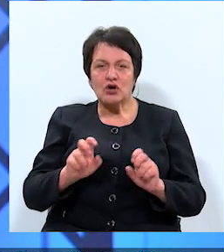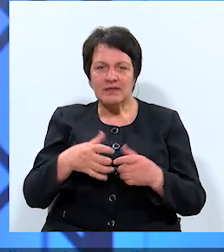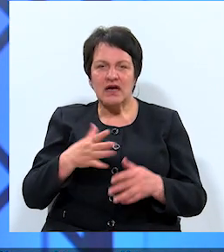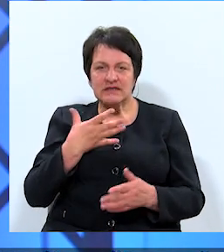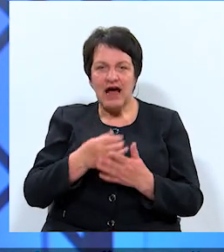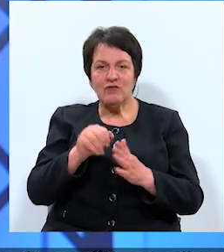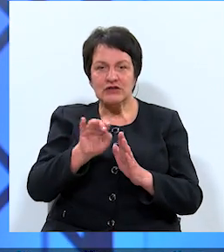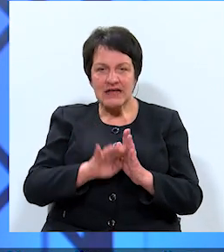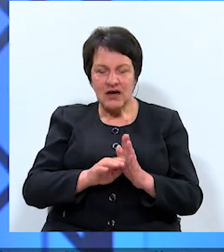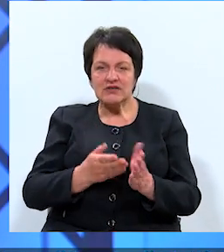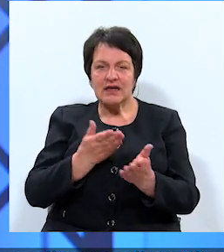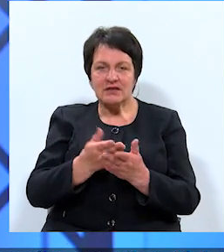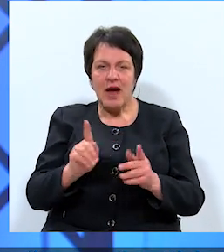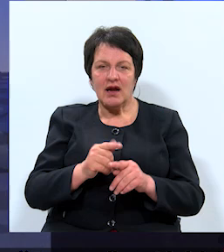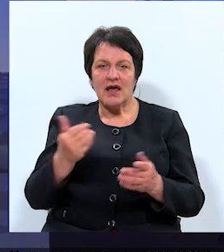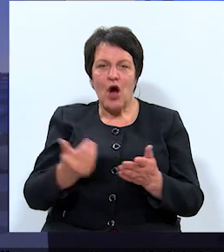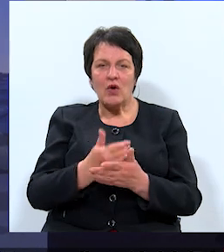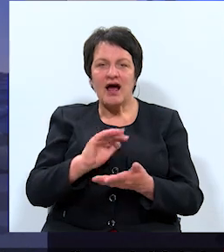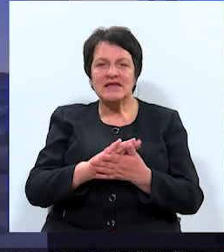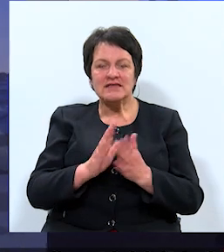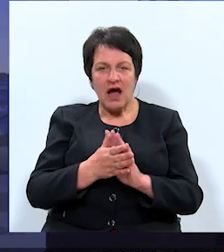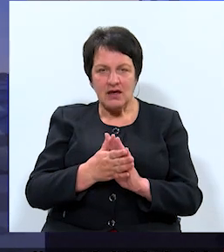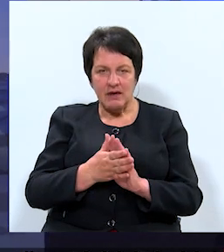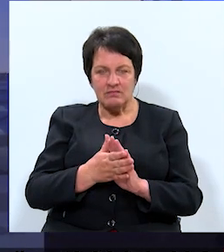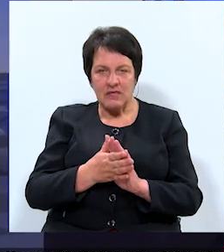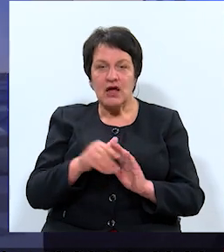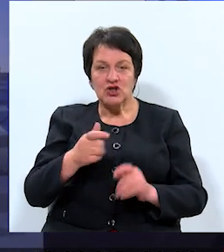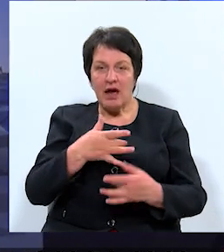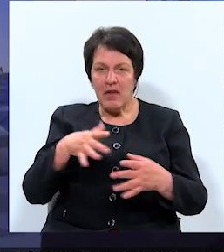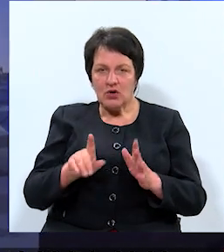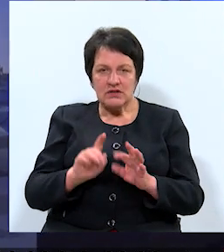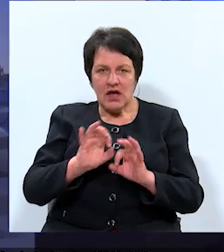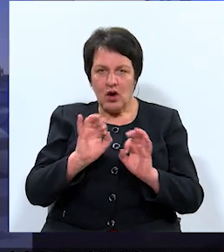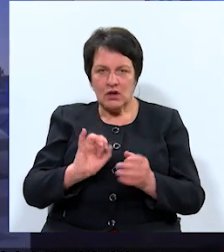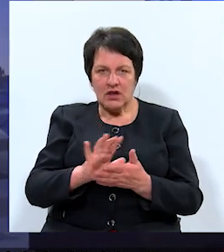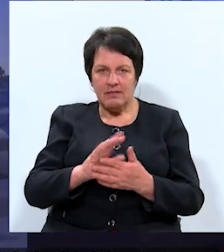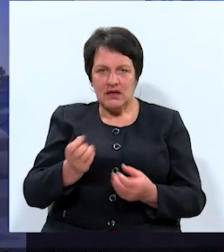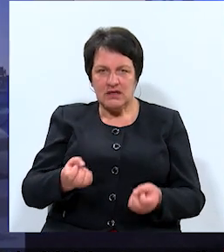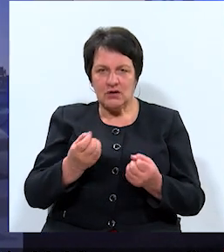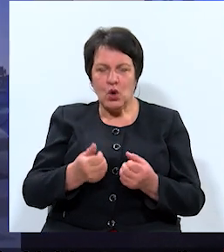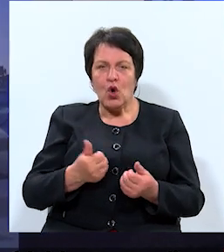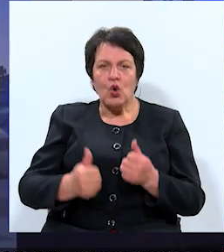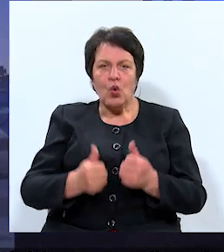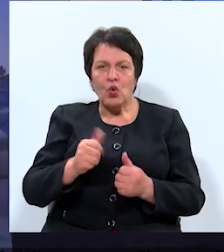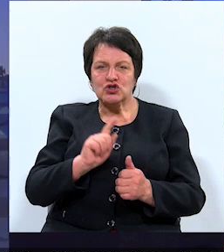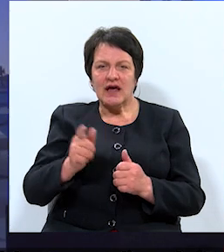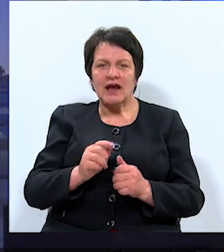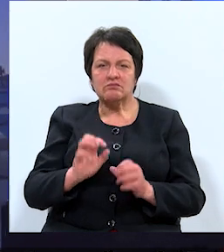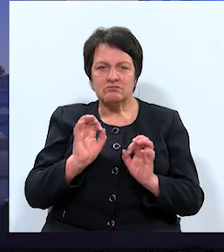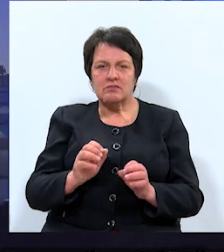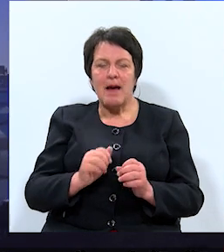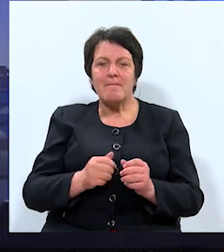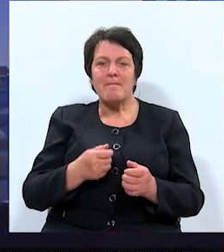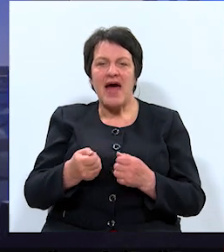uz Daugavpils domiesniegus arī jaunā saskaņa. Šai partijai sākotnēji nebija skaidrs, kurš tad īsti ir mēra amata pretendents.